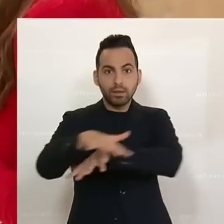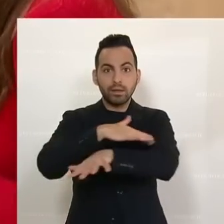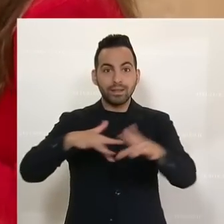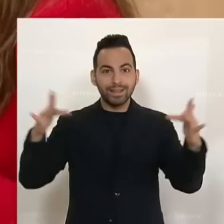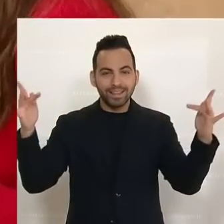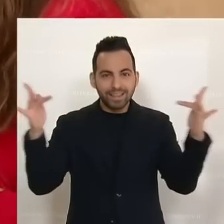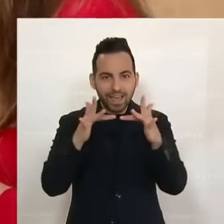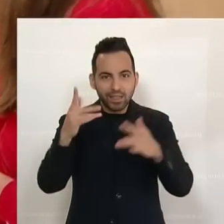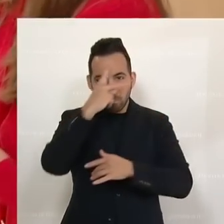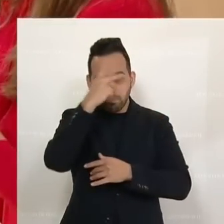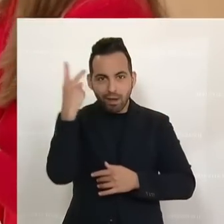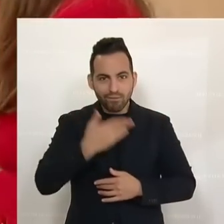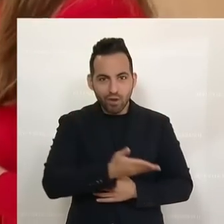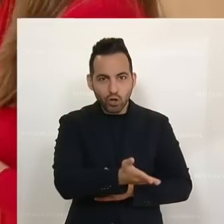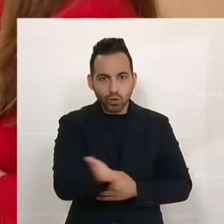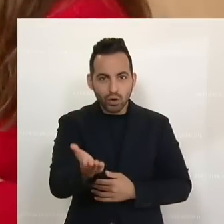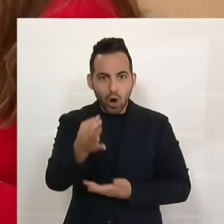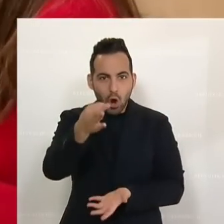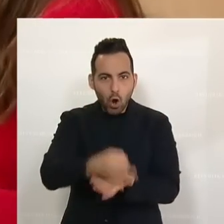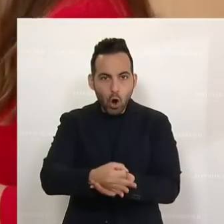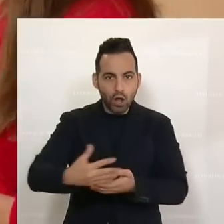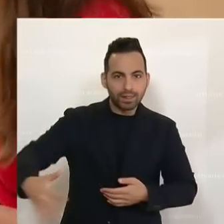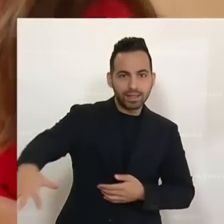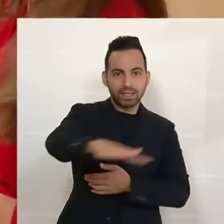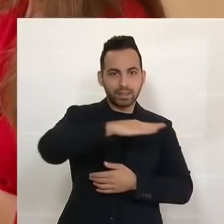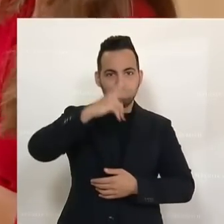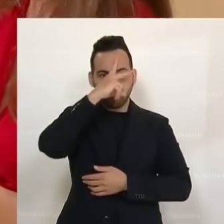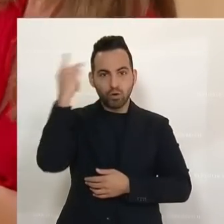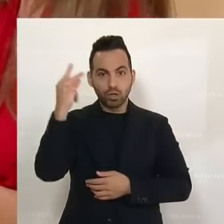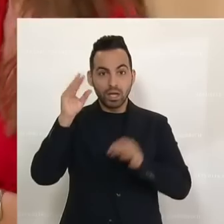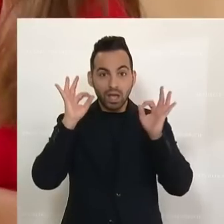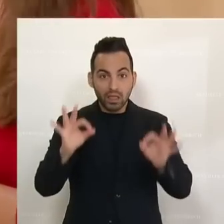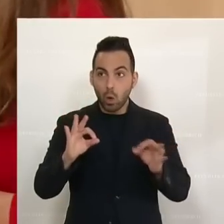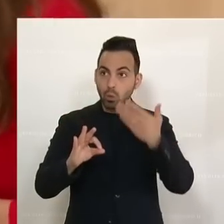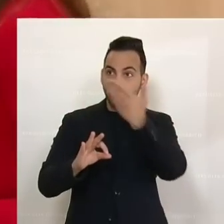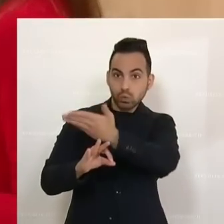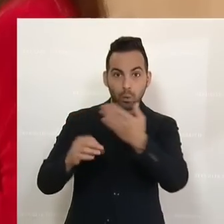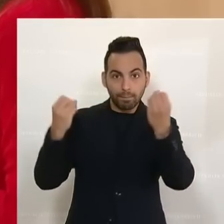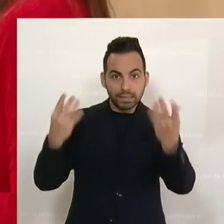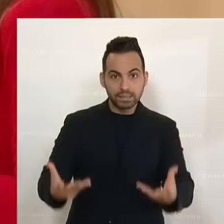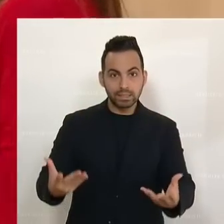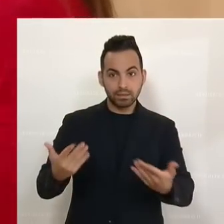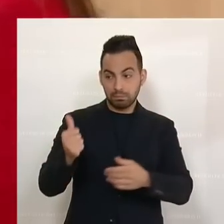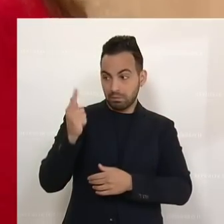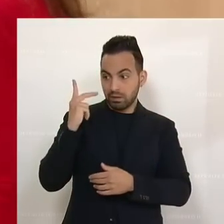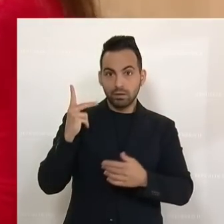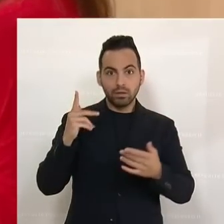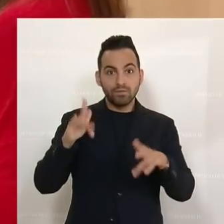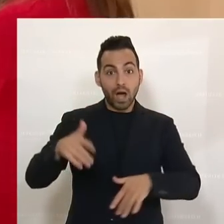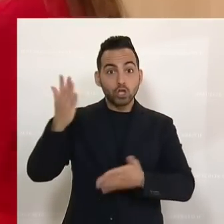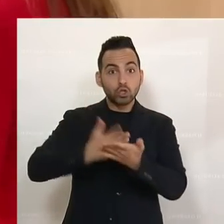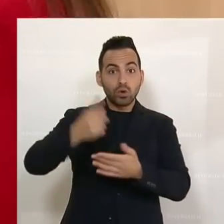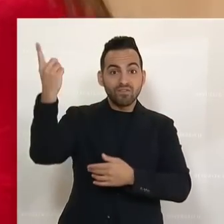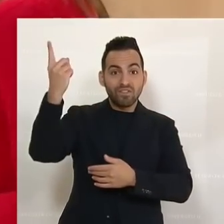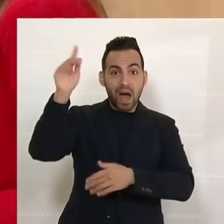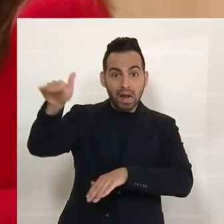die Bevölkerung, die örtliche Bevölkerung, die genau vor diesen Zuständen, die wir da jetzt erlebt haben, in diesem Tag gewarnt haben und